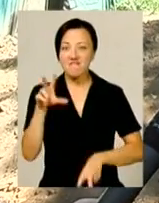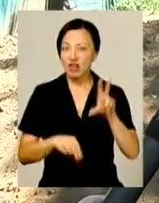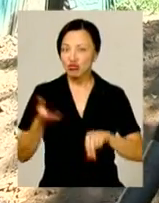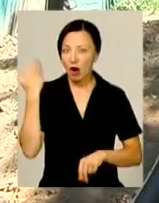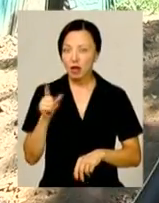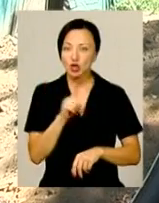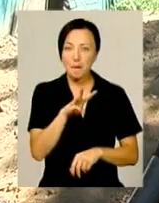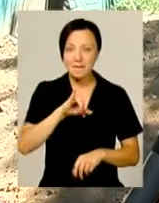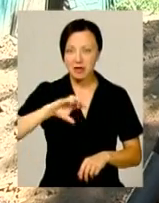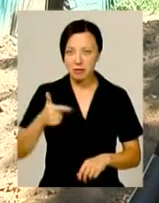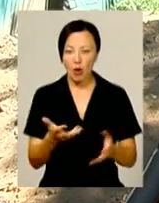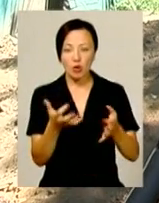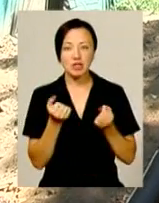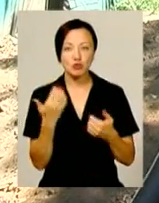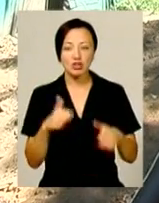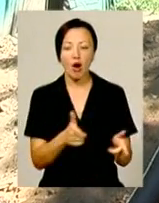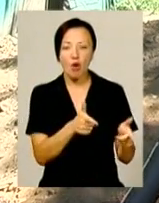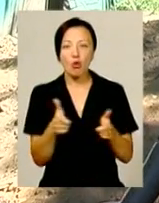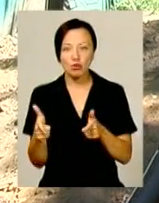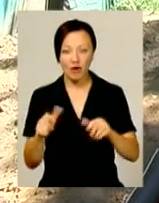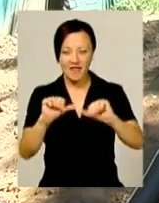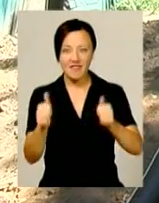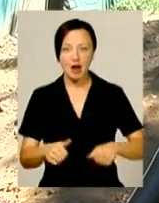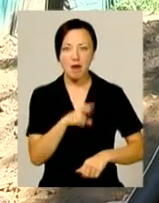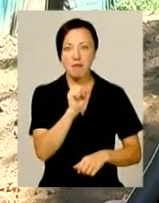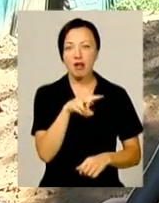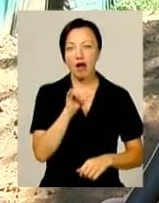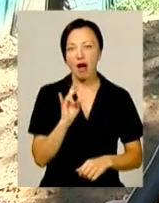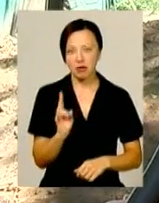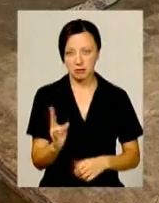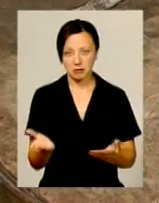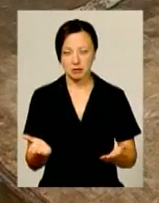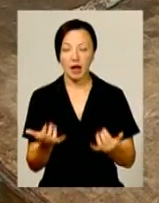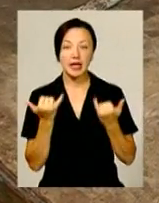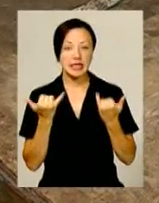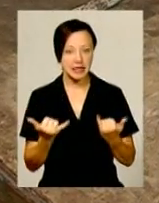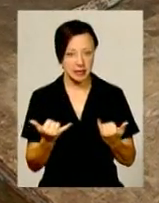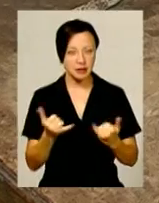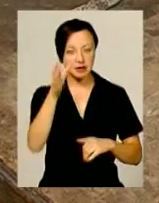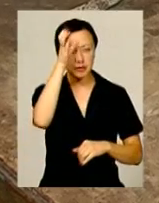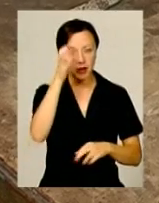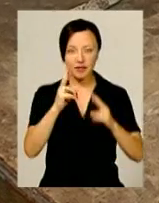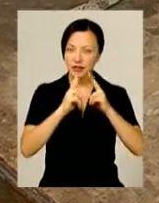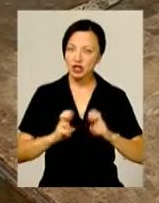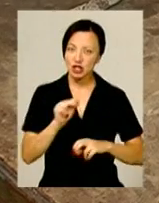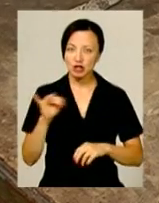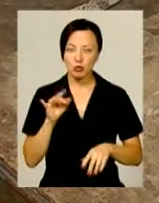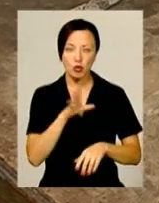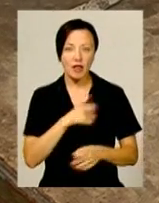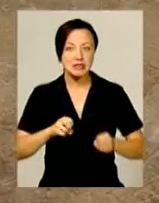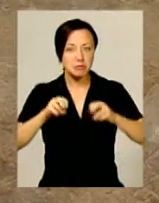власне виробів із Балкану, із Карпатно-Балканського регіону. Нині археологи вивчають, чи була це